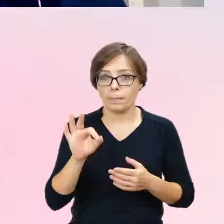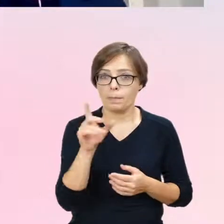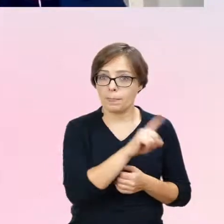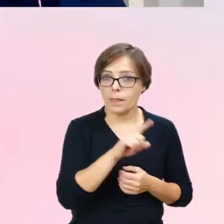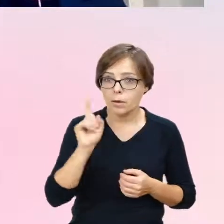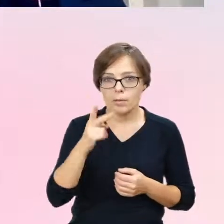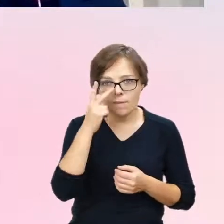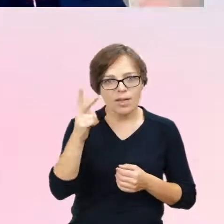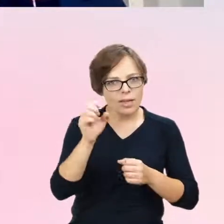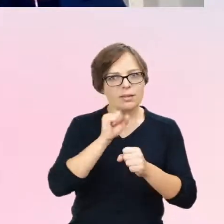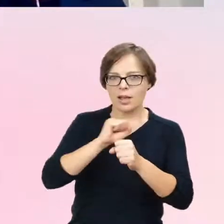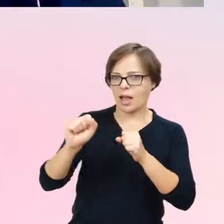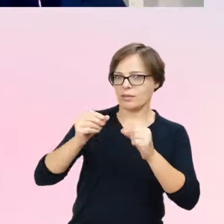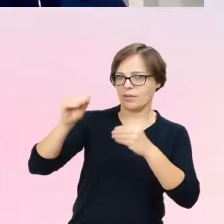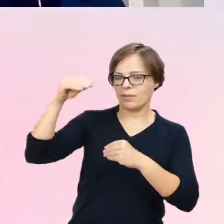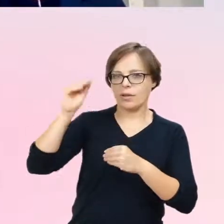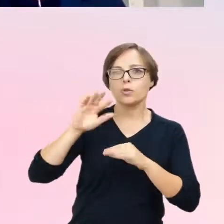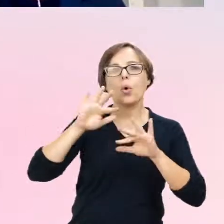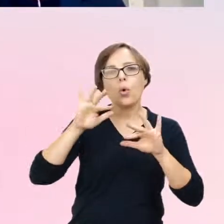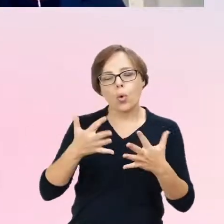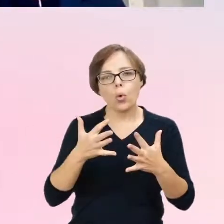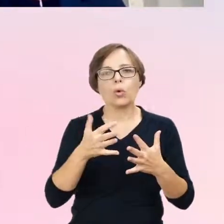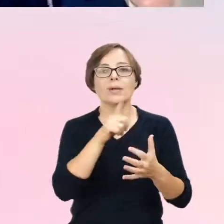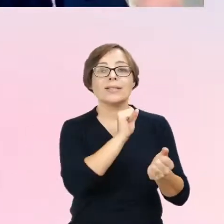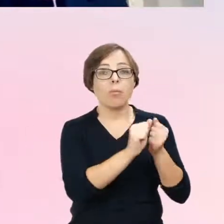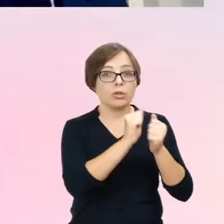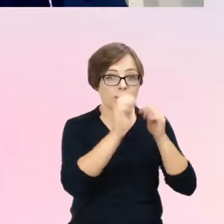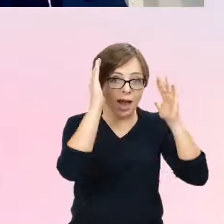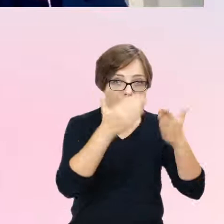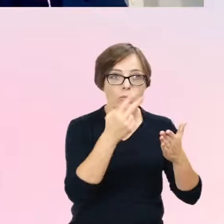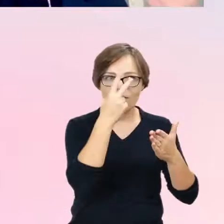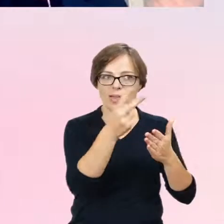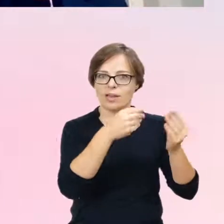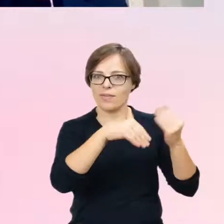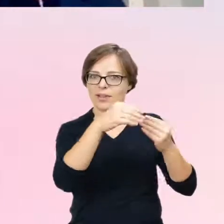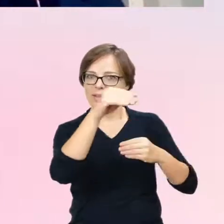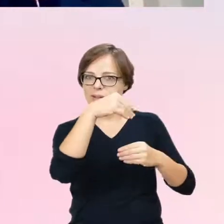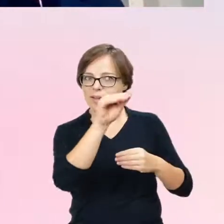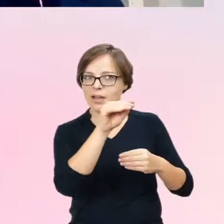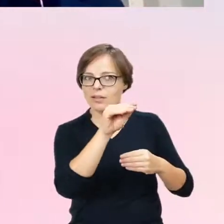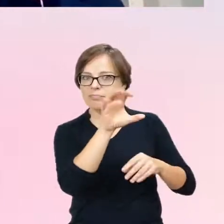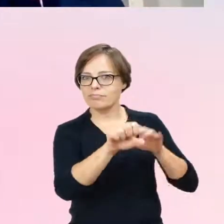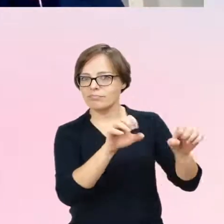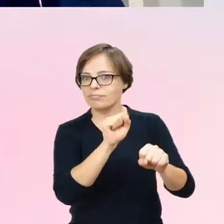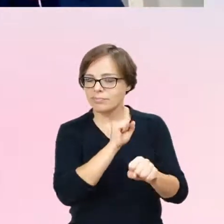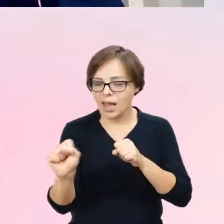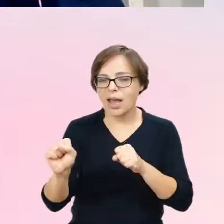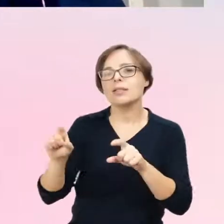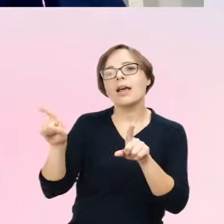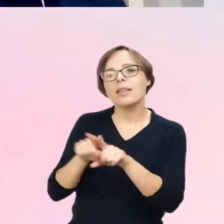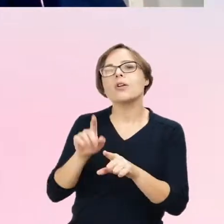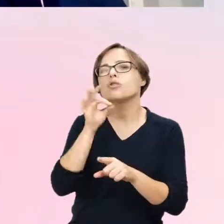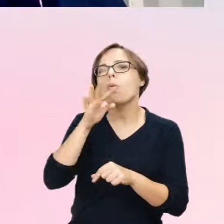lawinowo wzrastają. Znaczy i rozpoznawalność zaburzeń ze spektrum autyzmu, i rozpoznawalność dysforii płci wśród młodzieży.